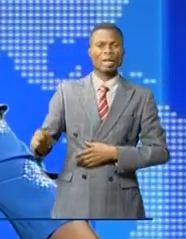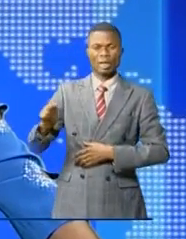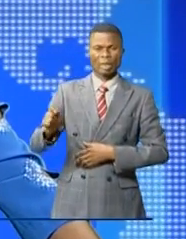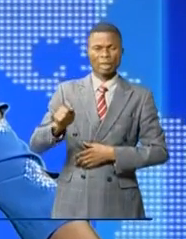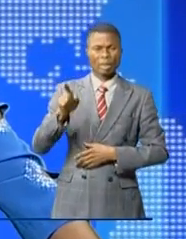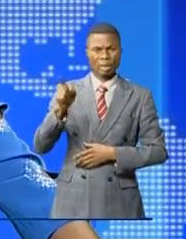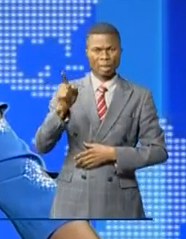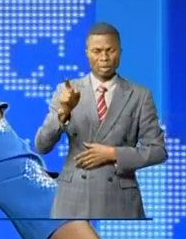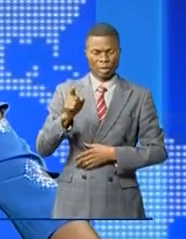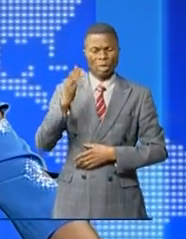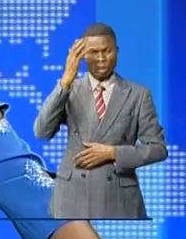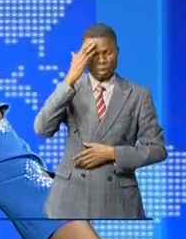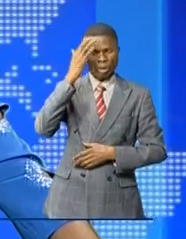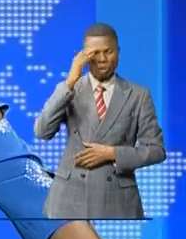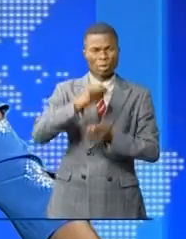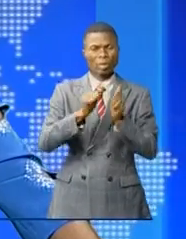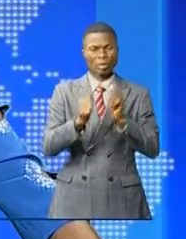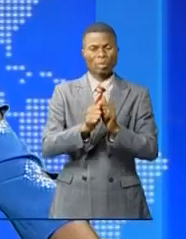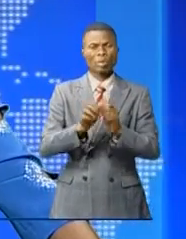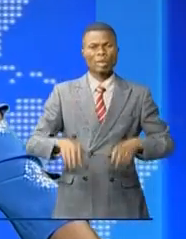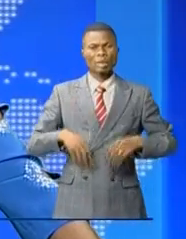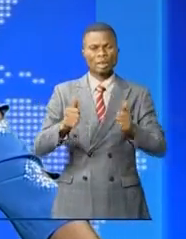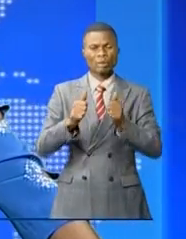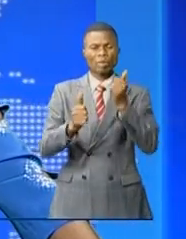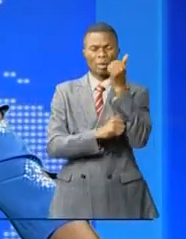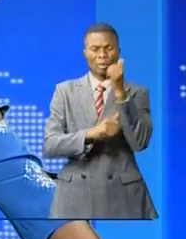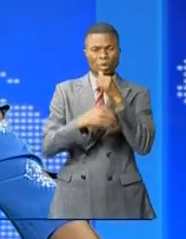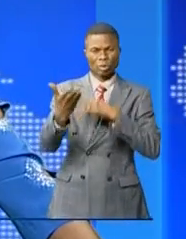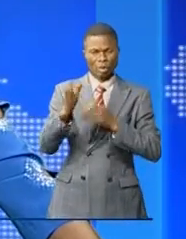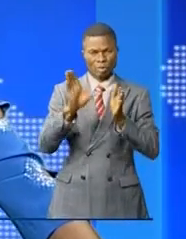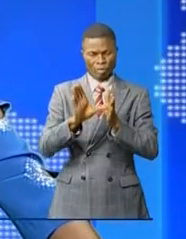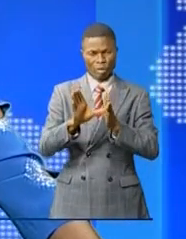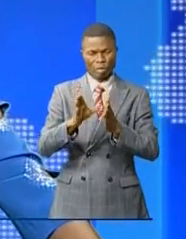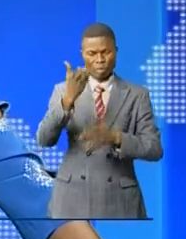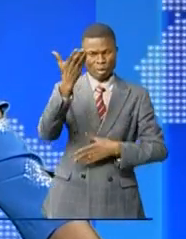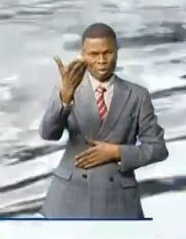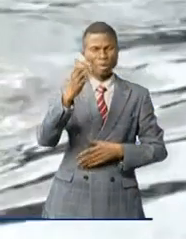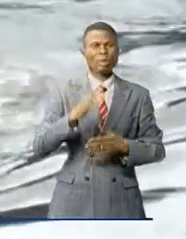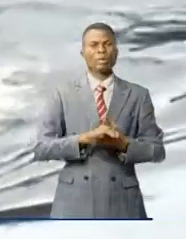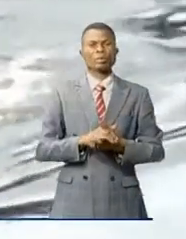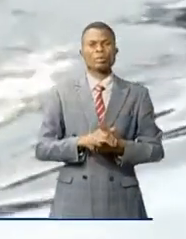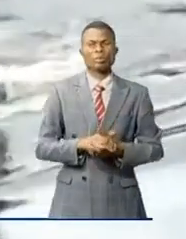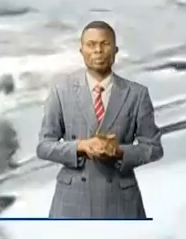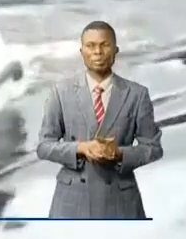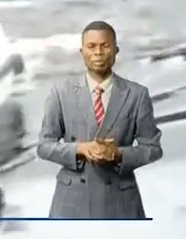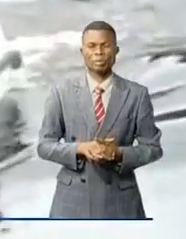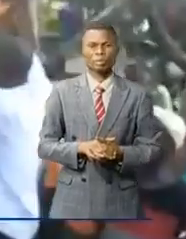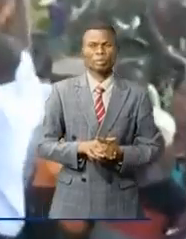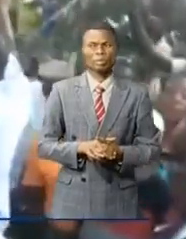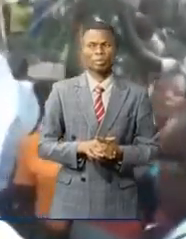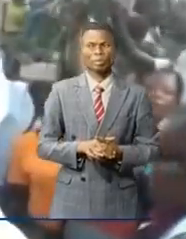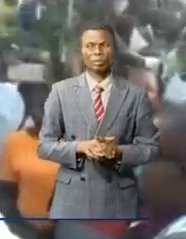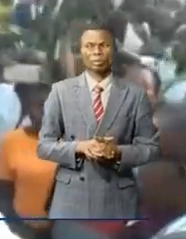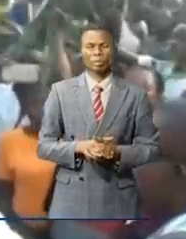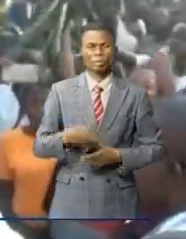Mongoulou est allé se rendre compte des conditions de vie de ses administrés. Rodé Panda nous en dit plus. ...de la justice et